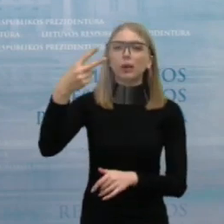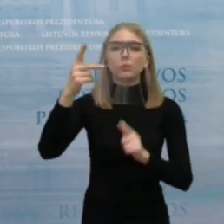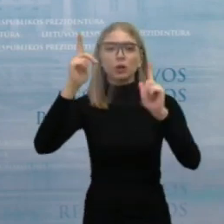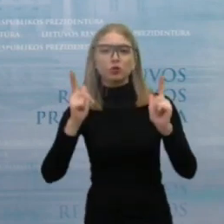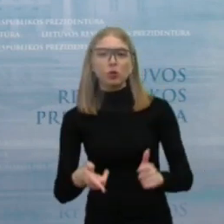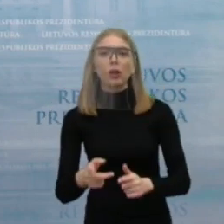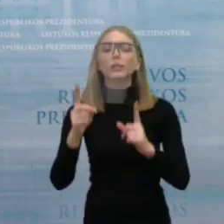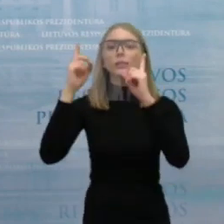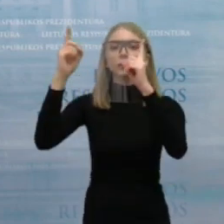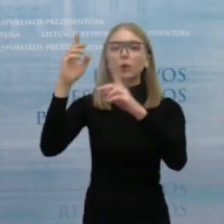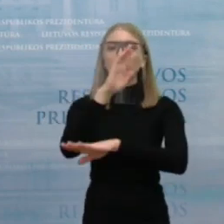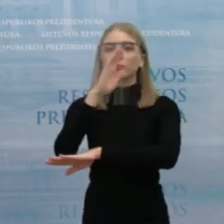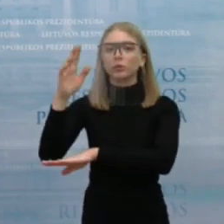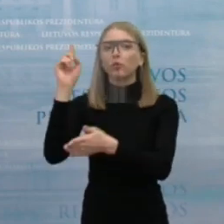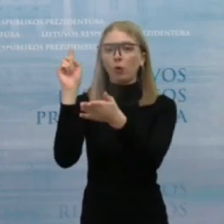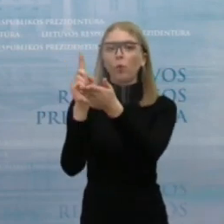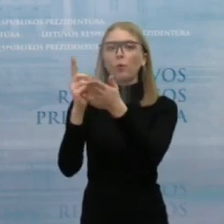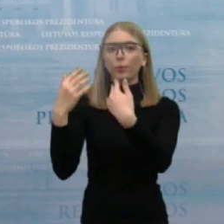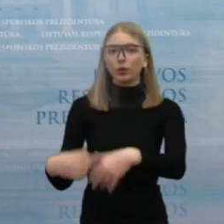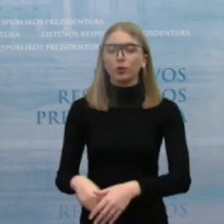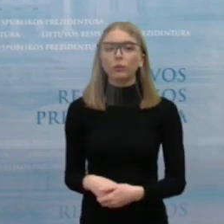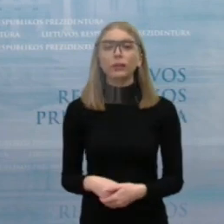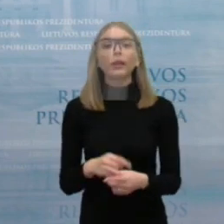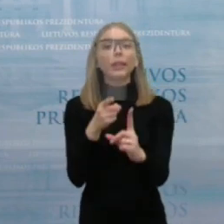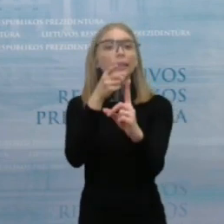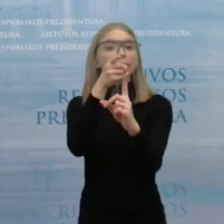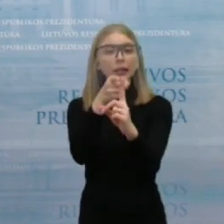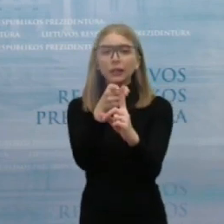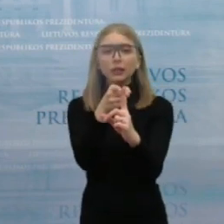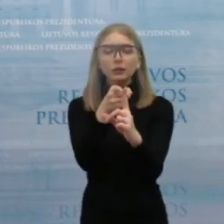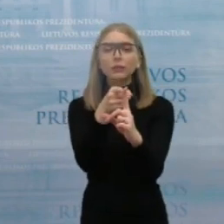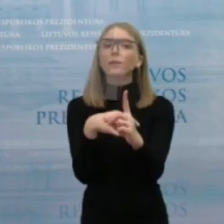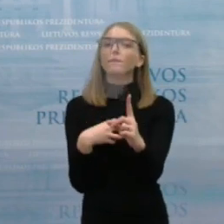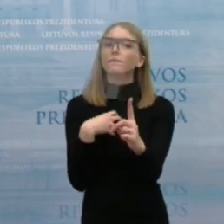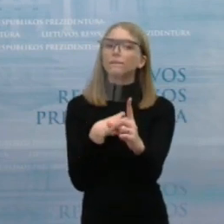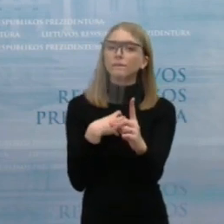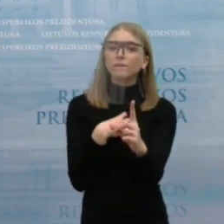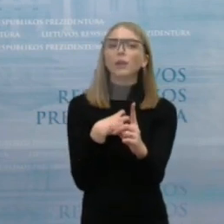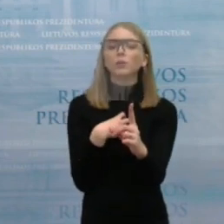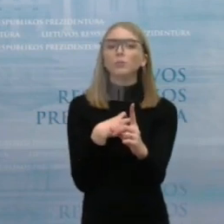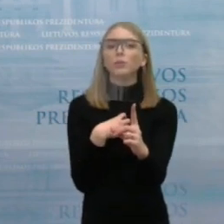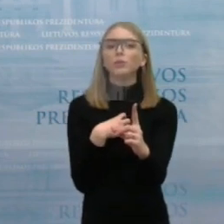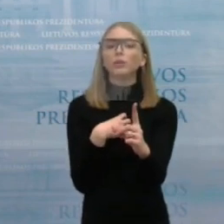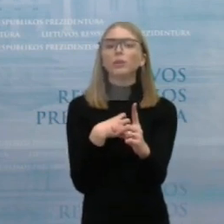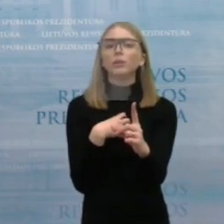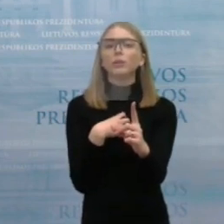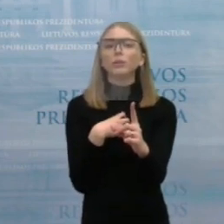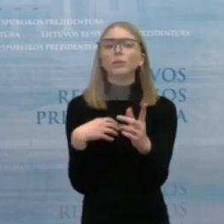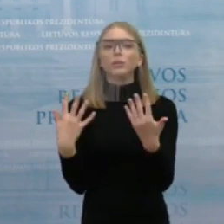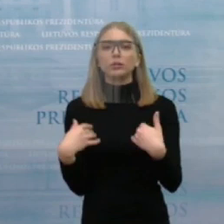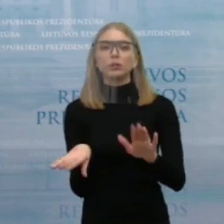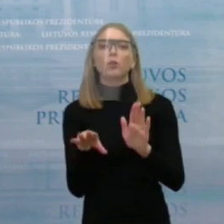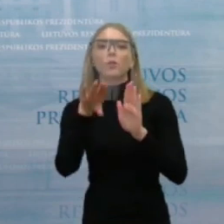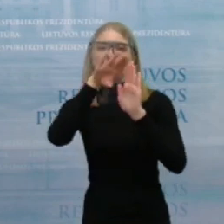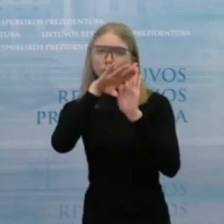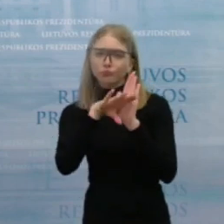Ir kai iš tikrųjų tikslas yra turėti patikslintą reguliavimą